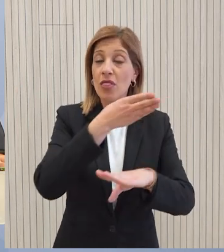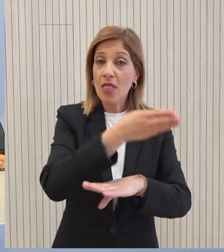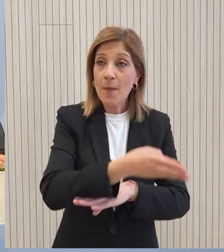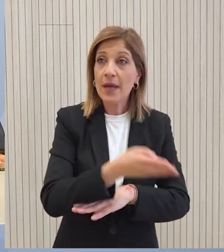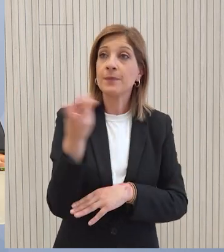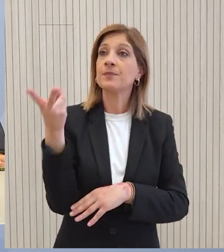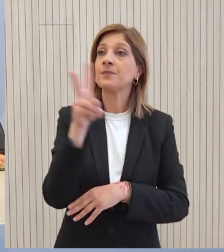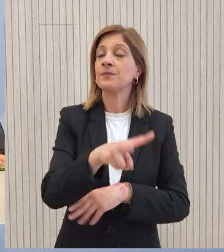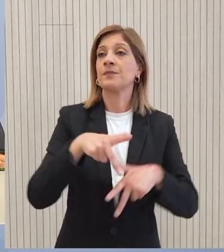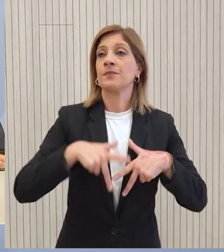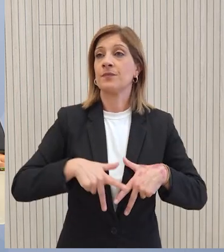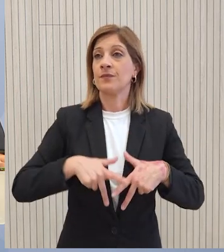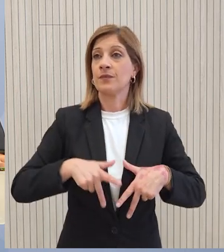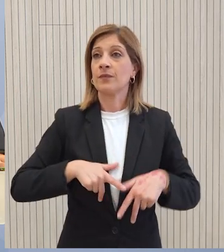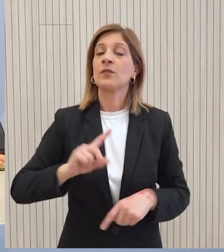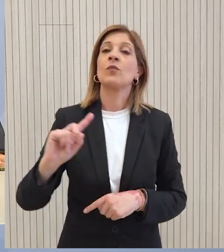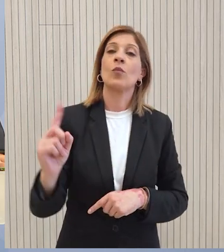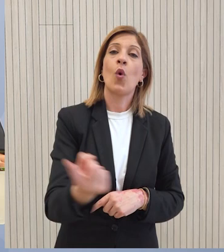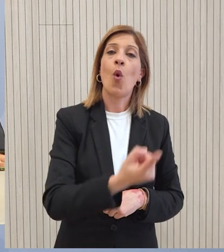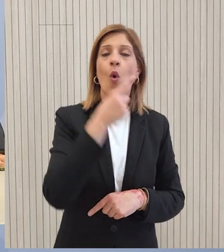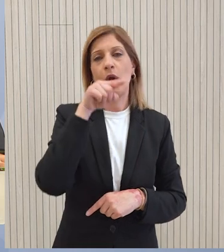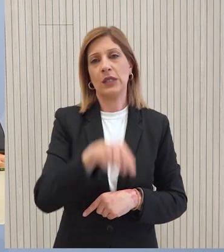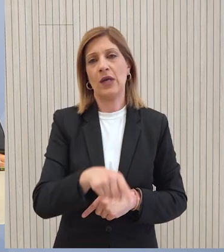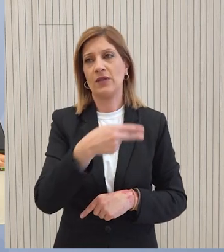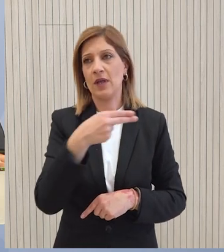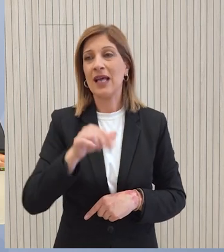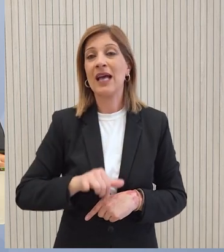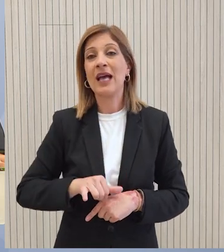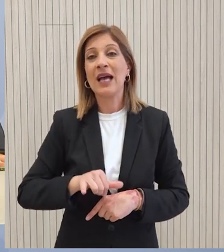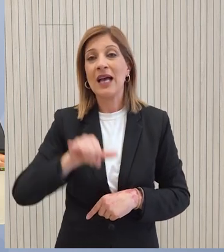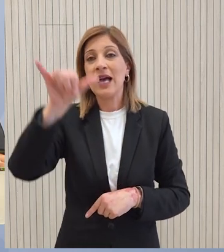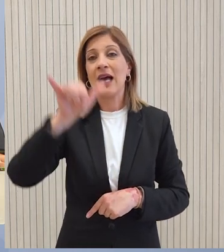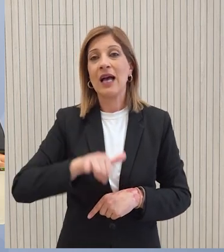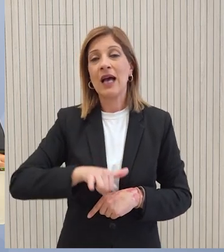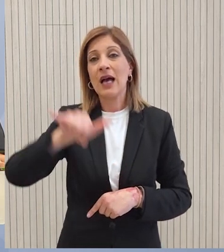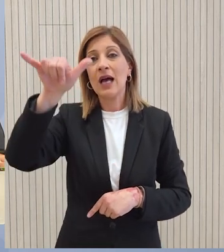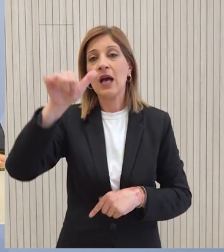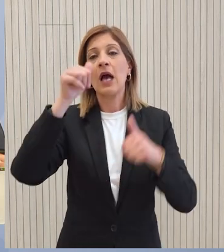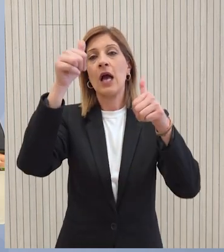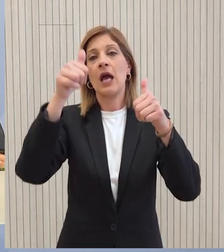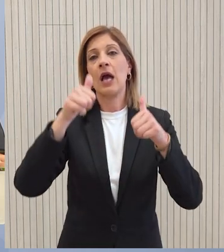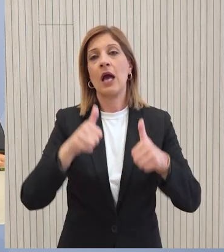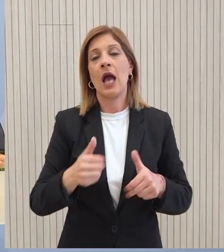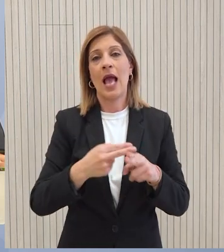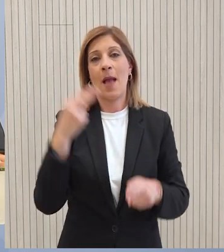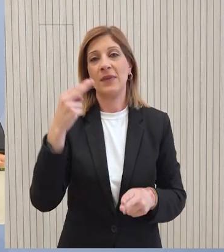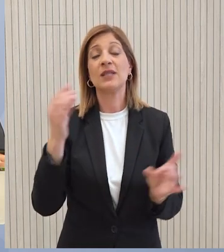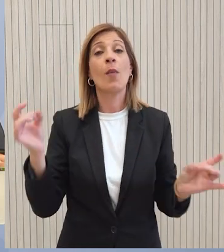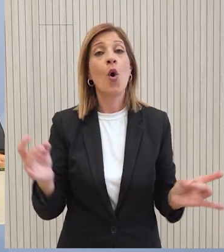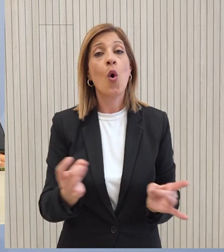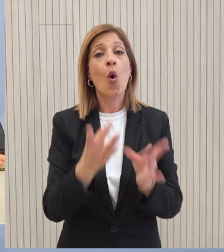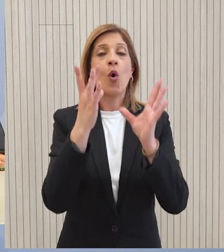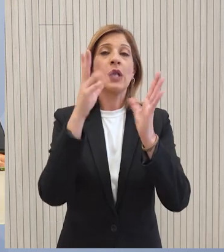Όπως πραγματοποιείται όπως γίνεται σε όλες τις αντίστοιχες περιπτώσεις τα ταξίδια επισκέψη του πρόεδρου της Δημοκρατίας ανακοινώνονται επίσημα όταν αυτές